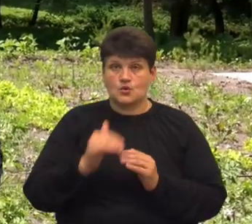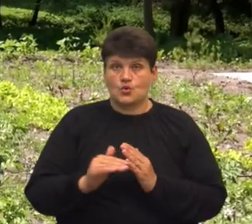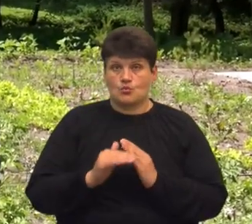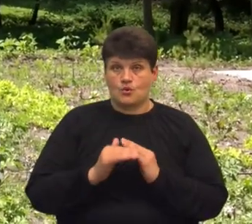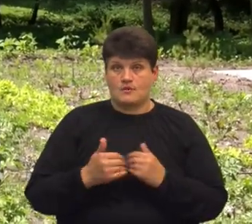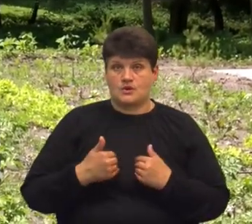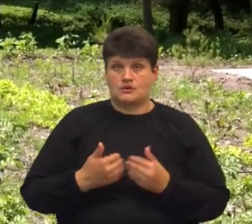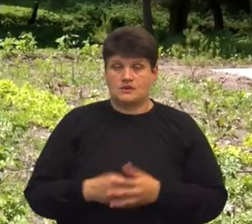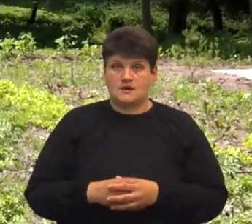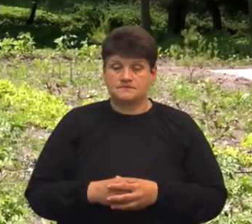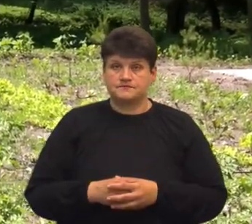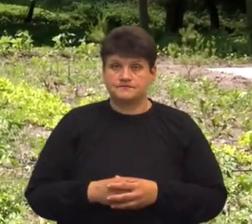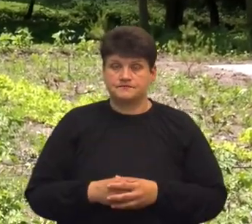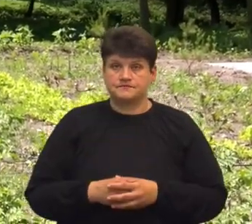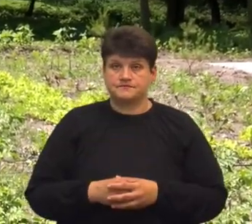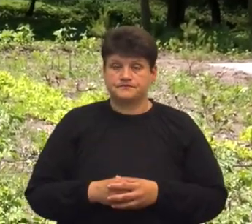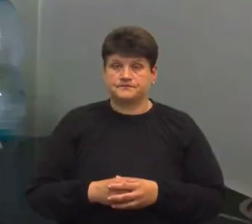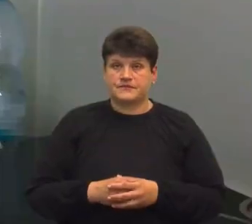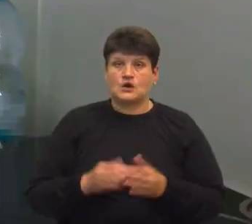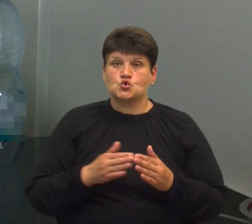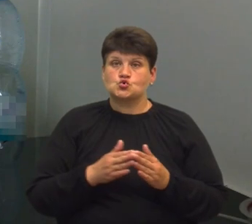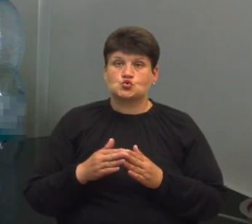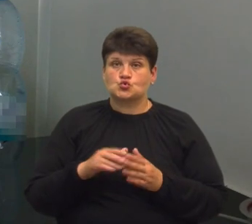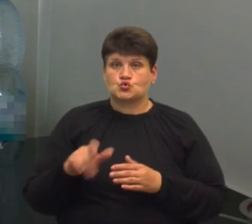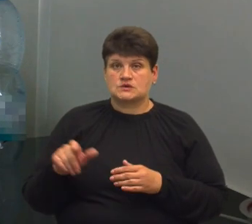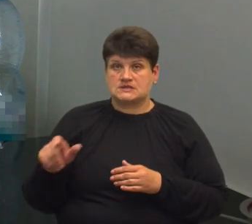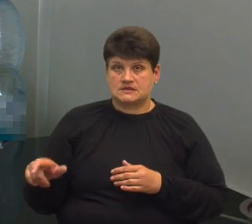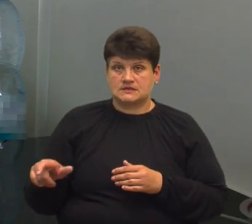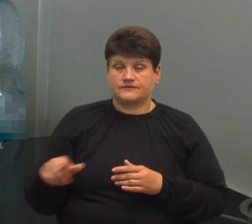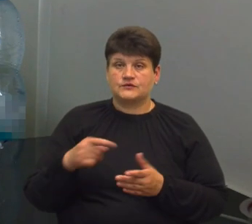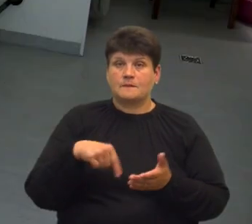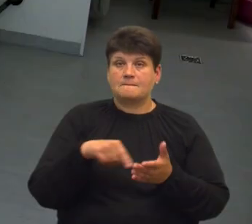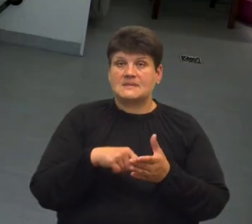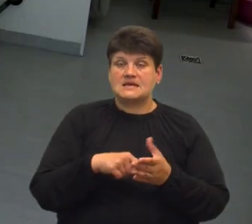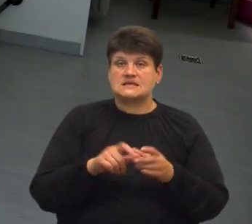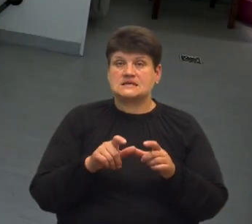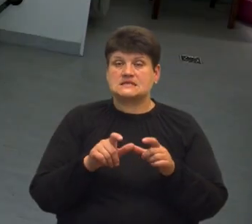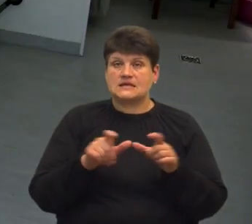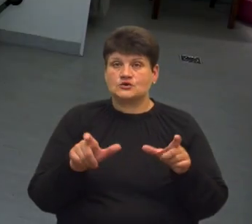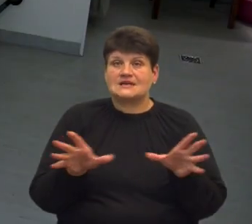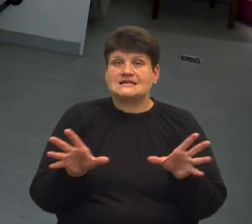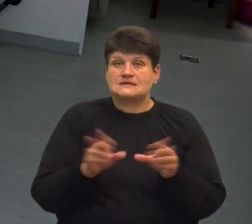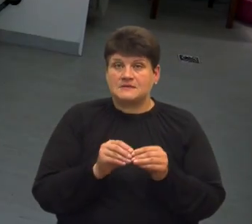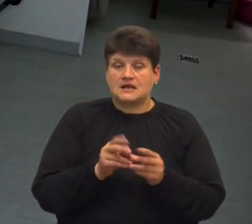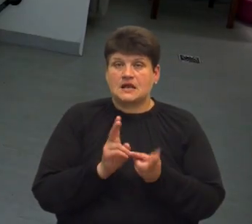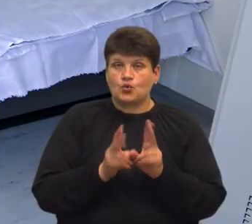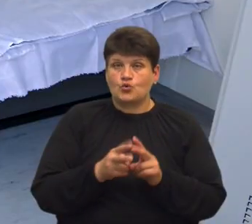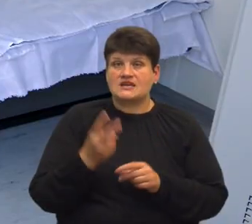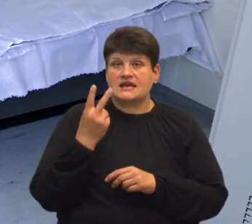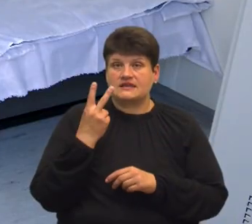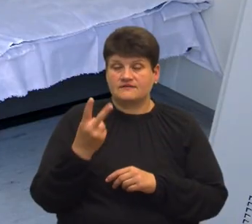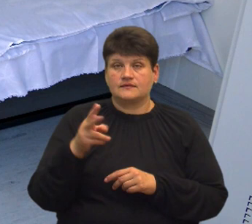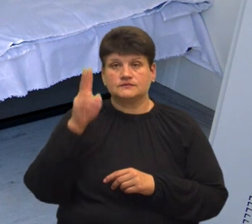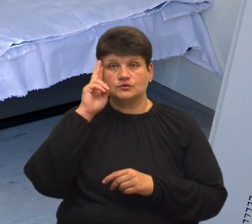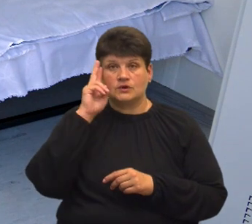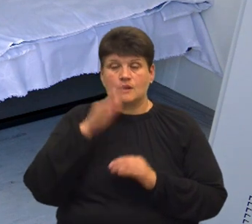місцеві наші сусіди. У модульному містечку спільна кухня та два санвузли. Площа однієї кімнати